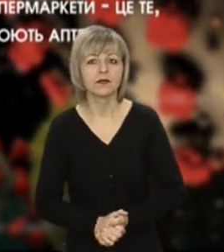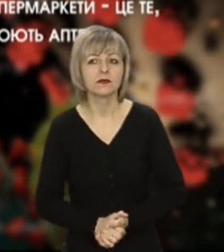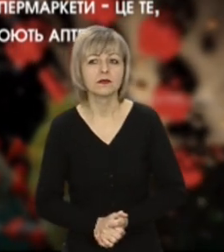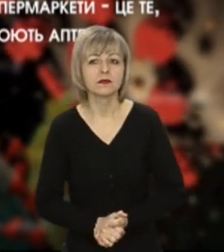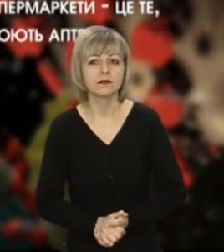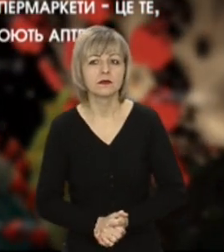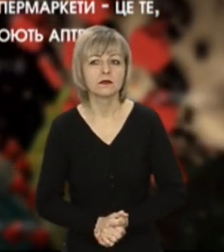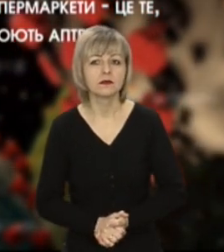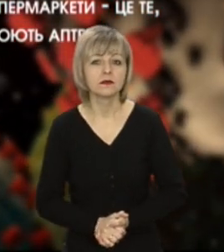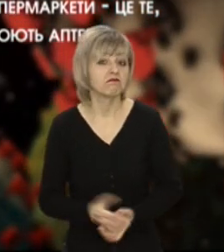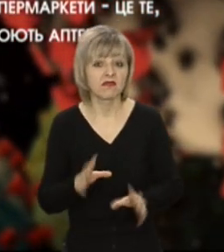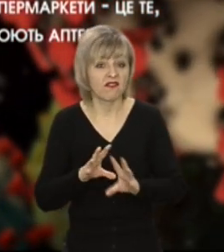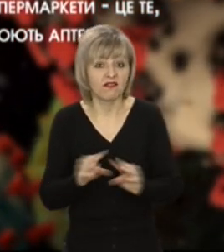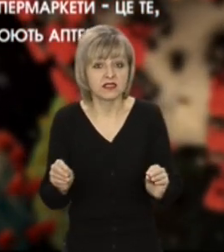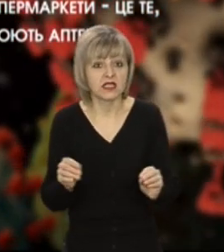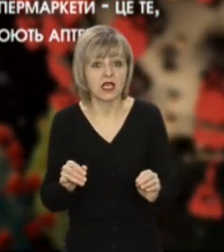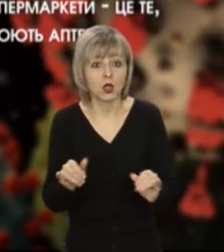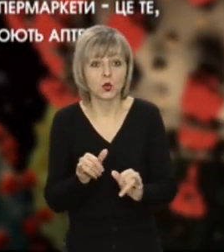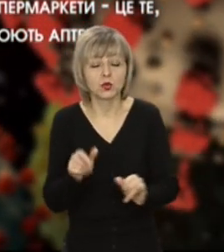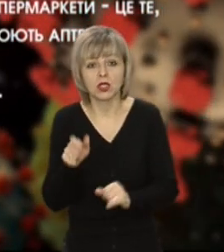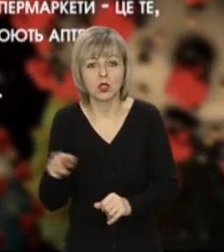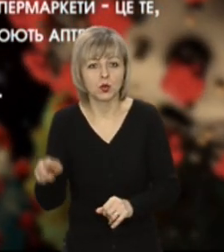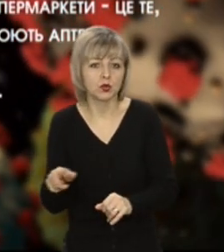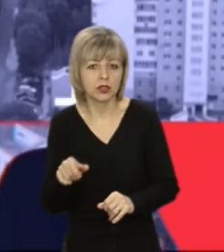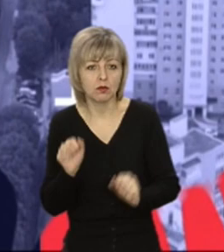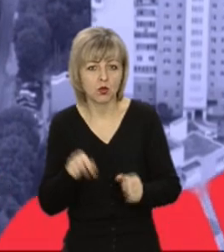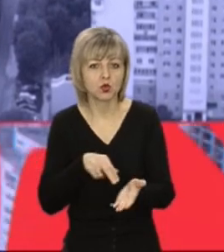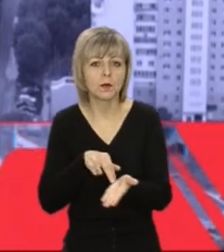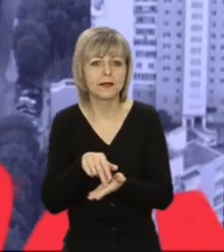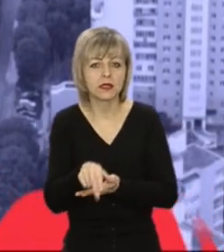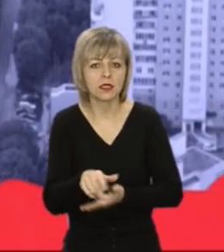Ну от, в принципі, це всі місця, куди люди можуть піти.